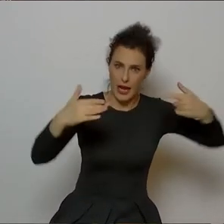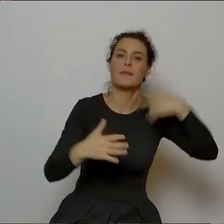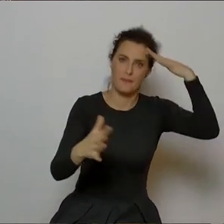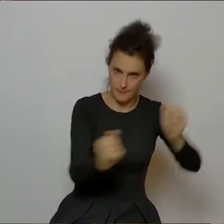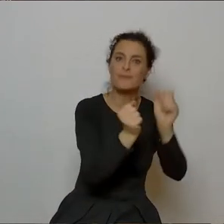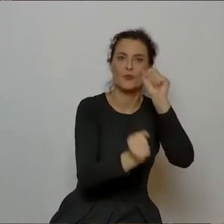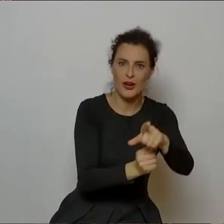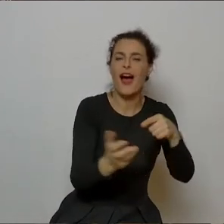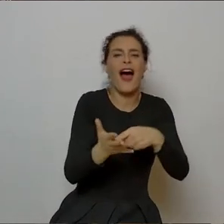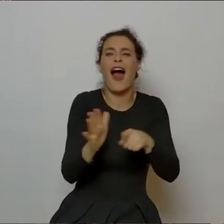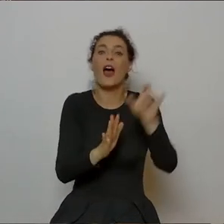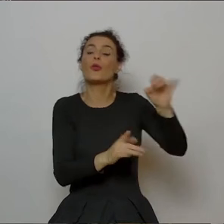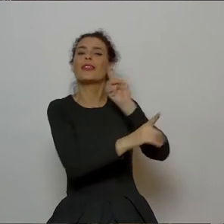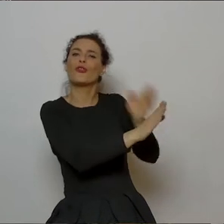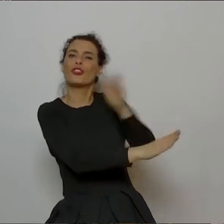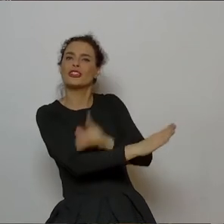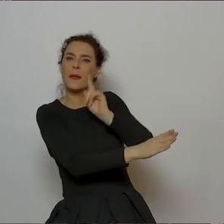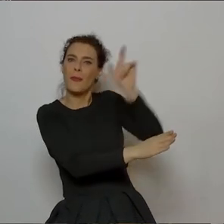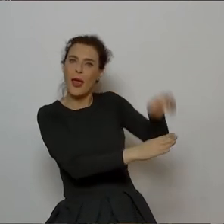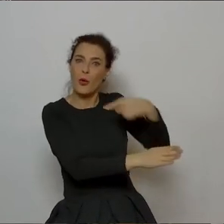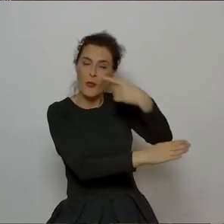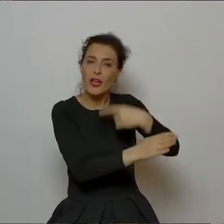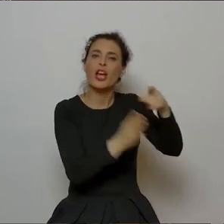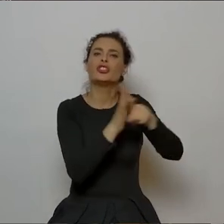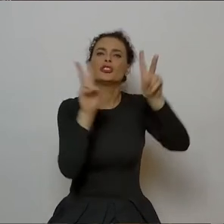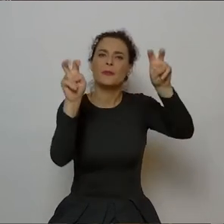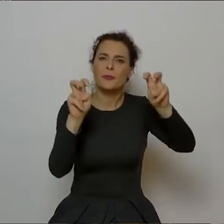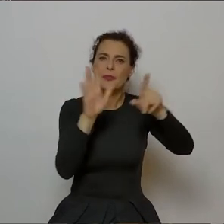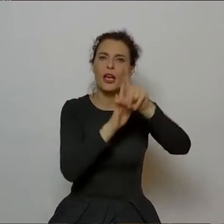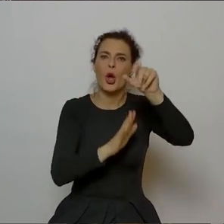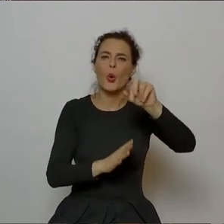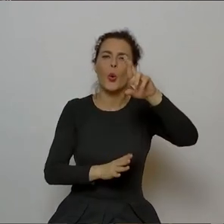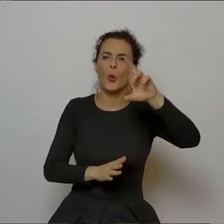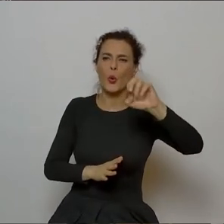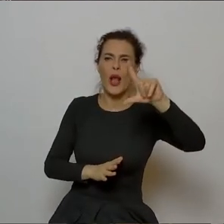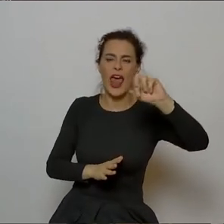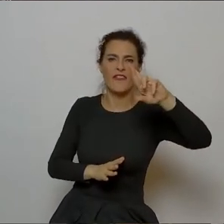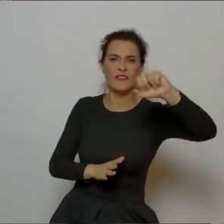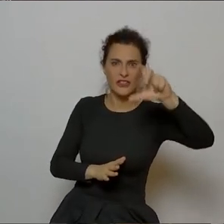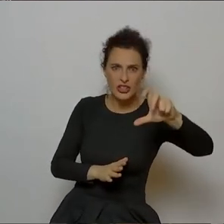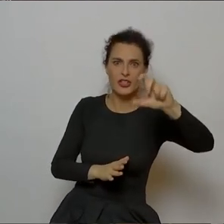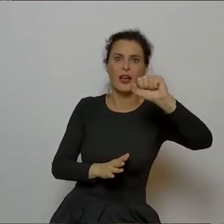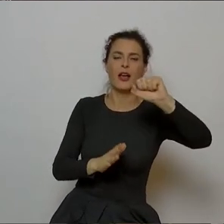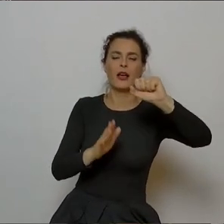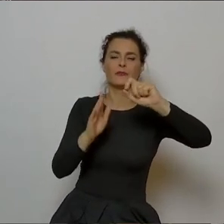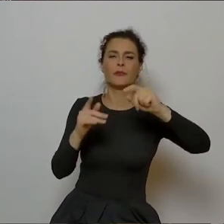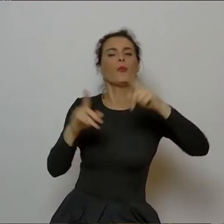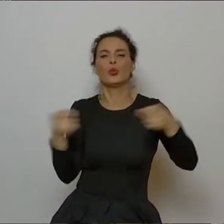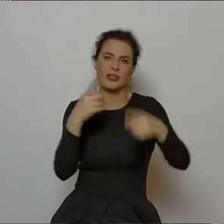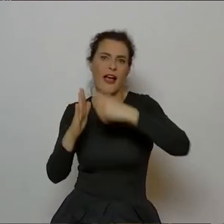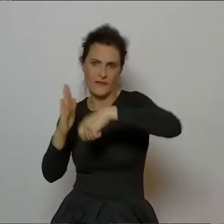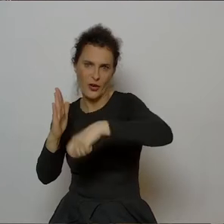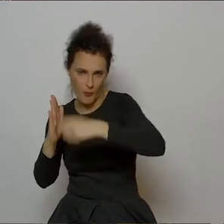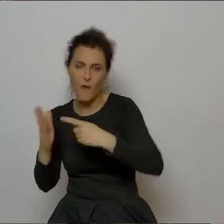Natomiast redaktor wspomniał na początku o płycie Kurylewicz Warska Niemen, muzyka teatralna i filmowa. I to było moje pierwsze